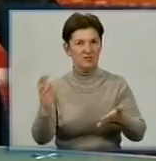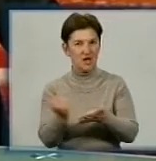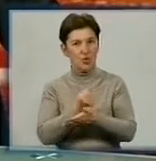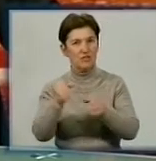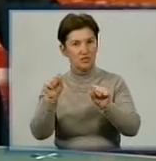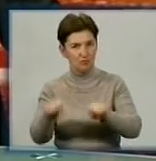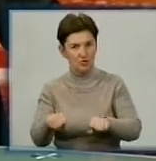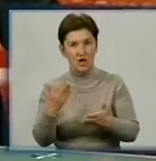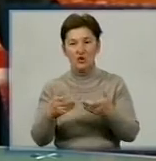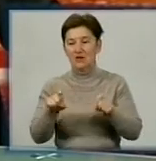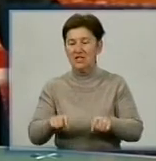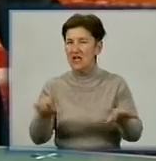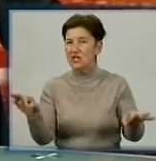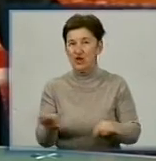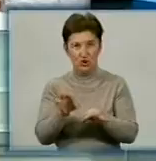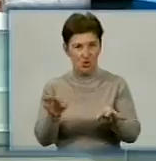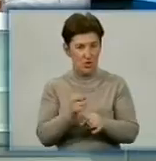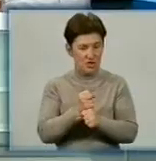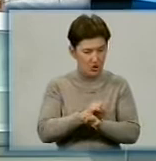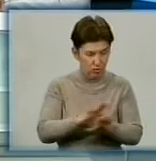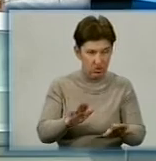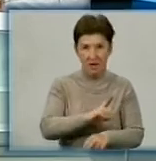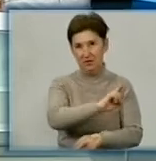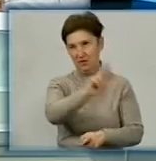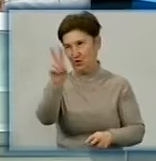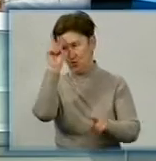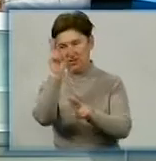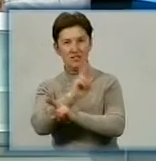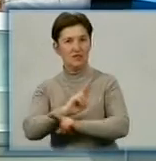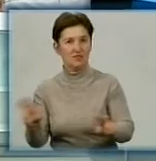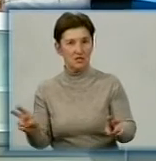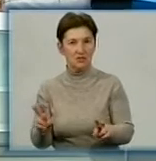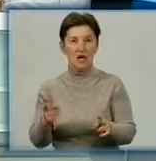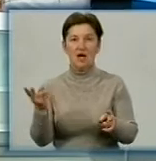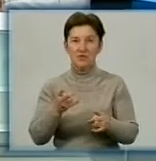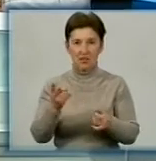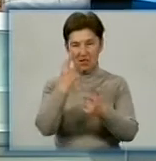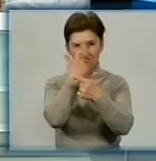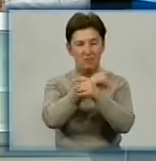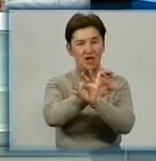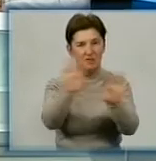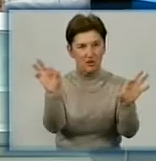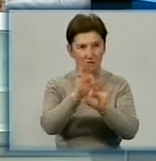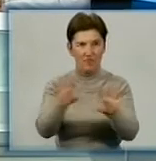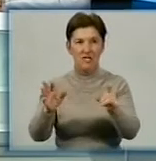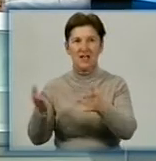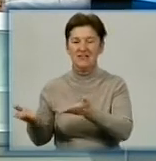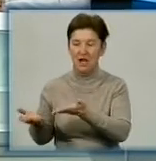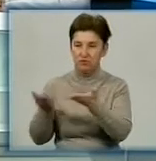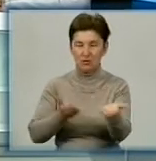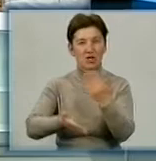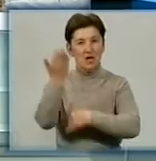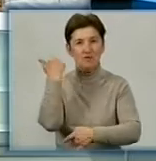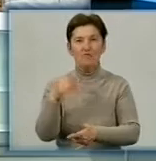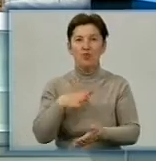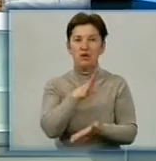сидіти і нічого не робити, про тебе не дізнаються. Ми маємо інформувати, запрошувати. І колись дуже показовим був приклад